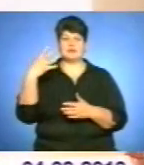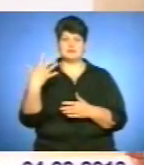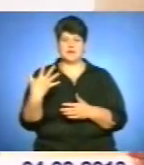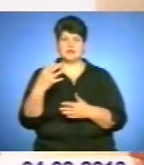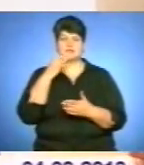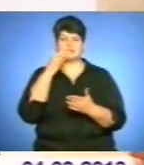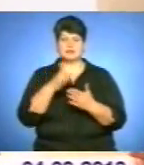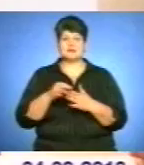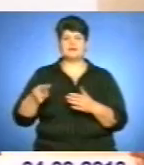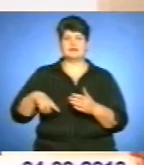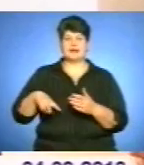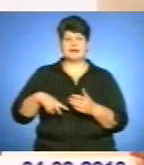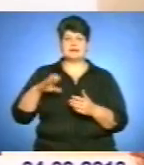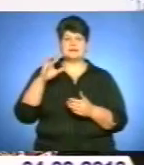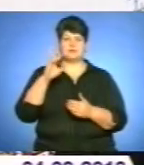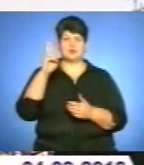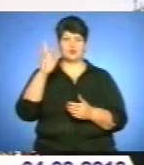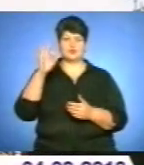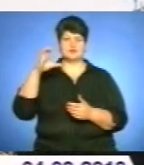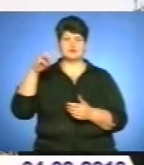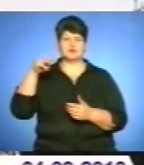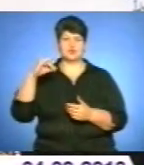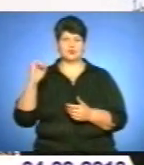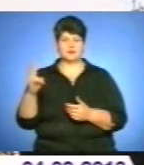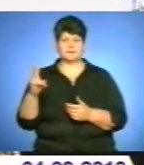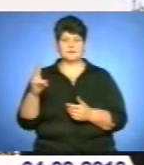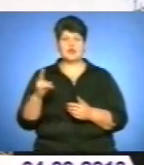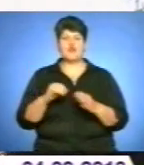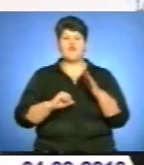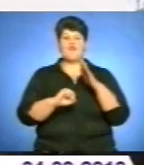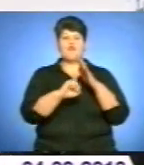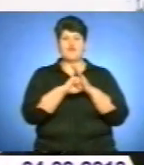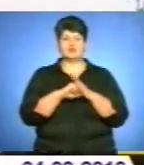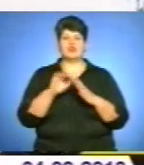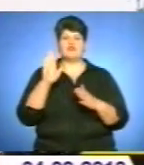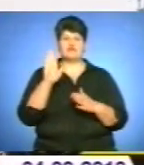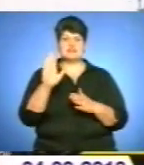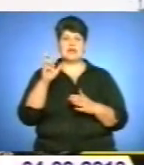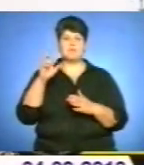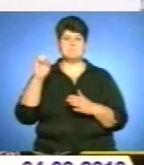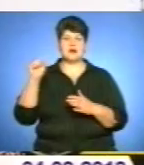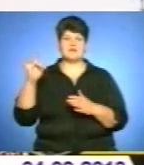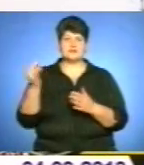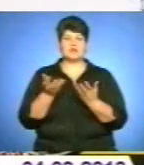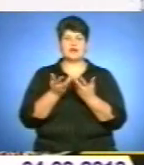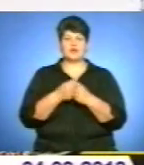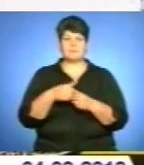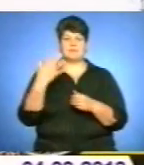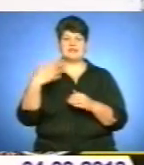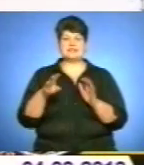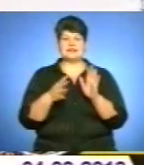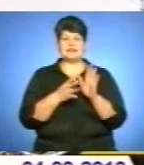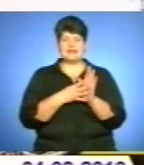директор закладу Степан Костюк. Фонд Василя Барвінського у Тернопільському власному краєзнавчому музеї нараховує 59